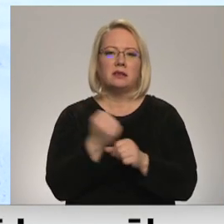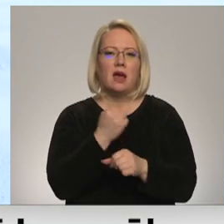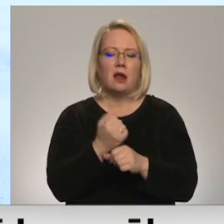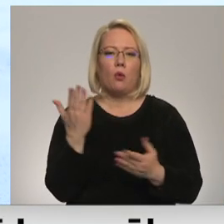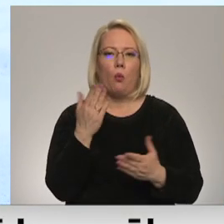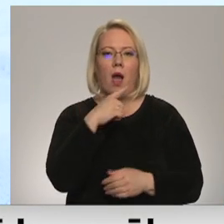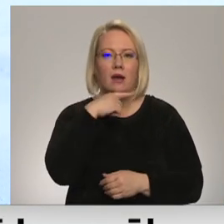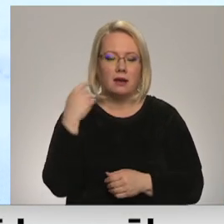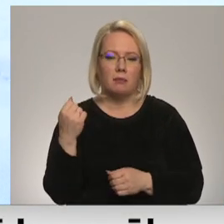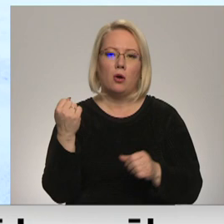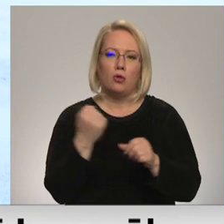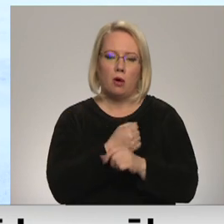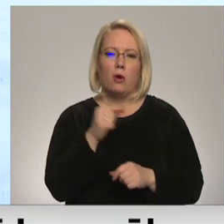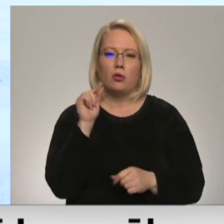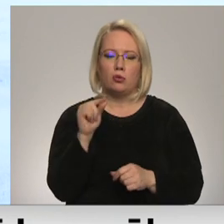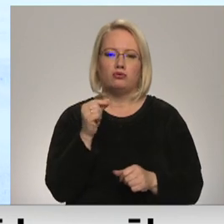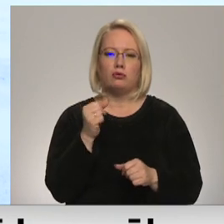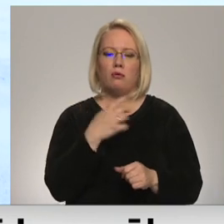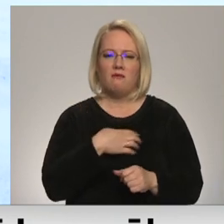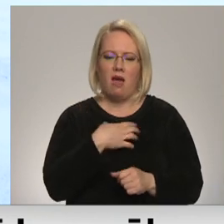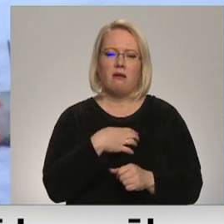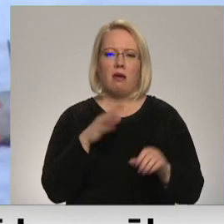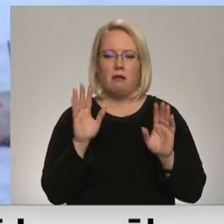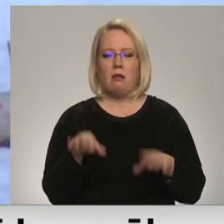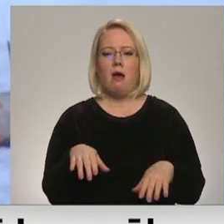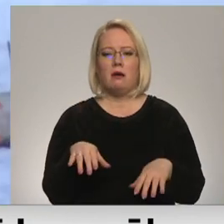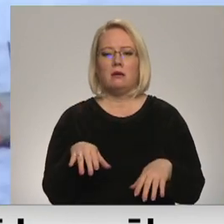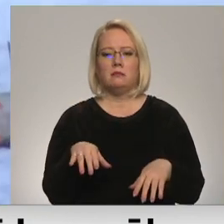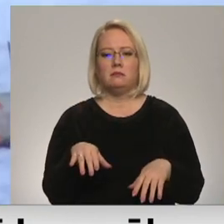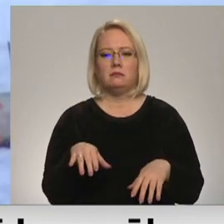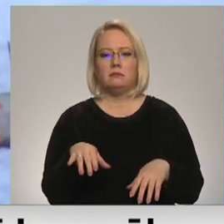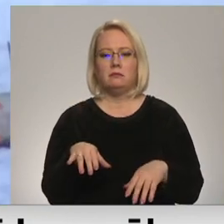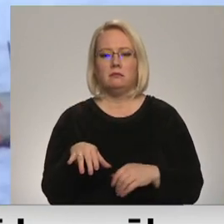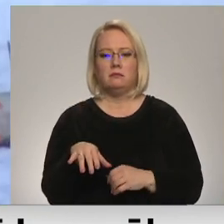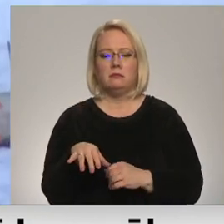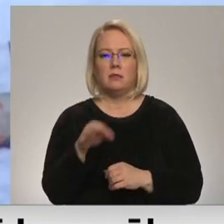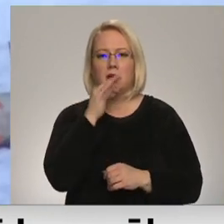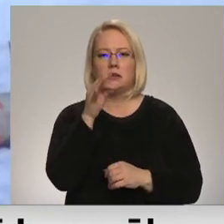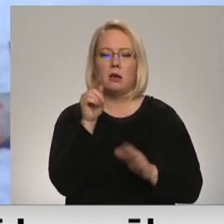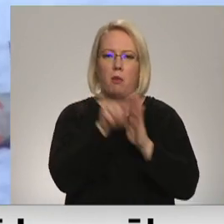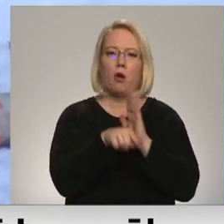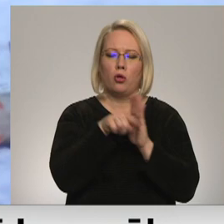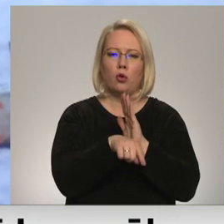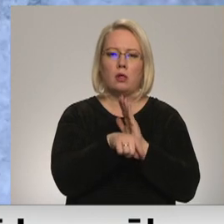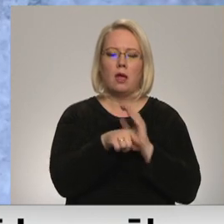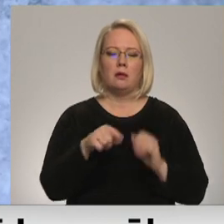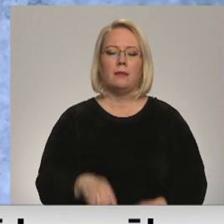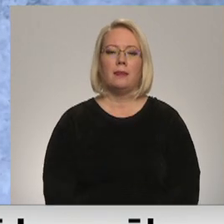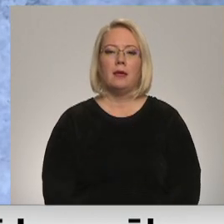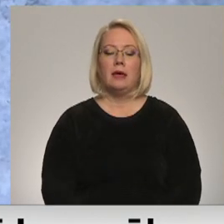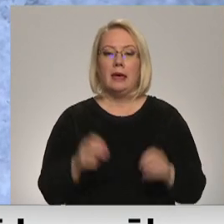domāju. Tu mārvāk bišķentāk, es saka, lai pakontroļātu tūdzelu.